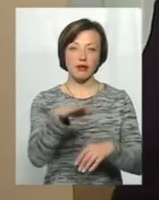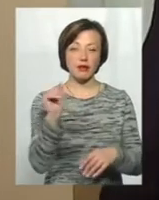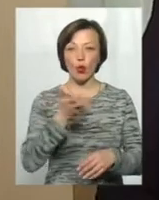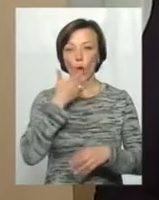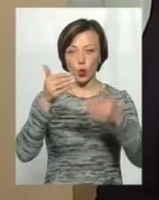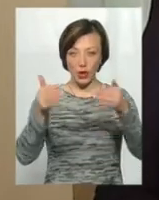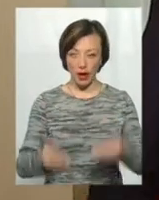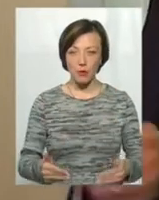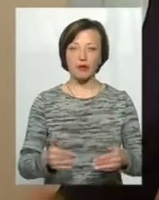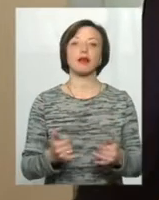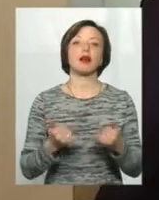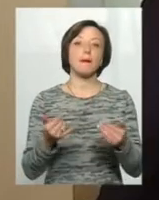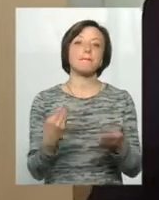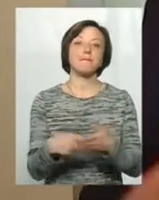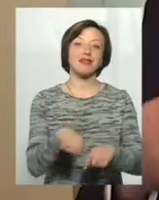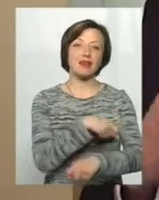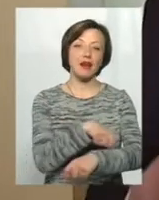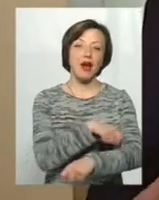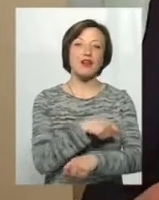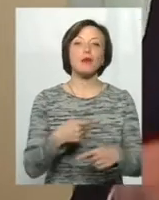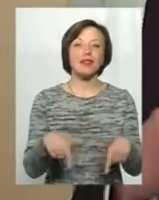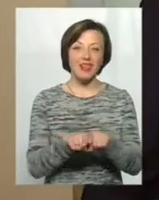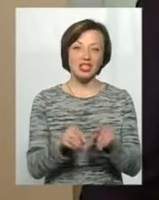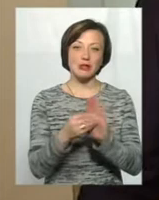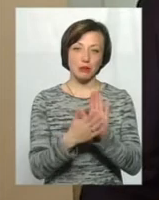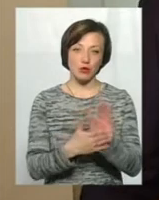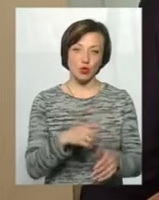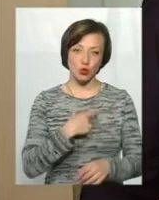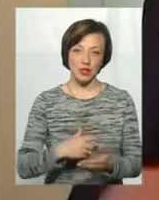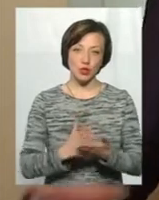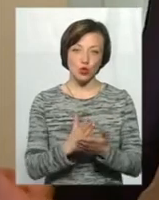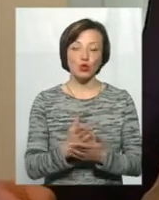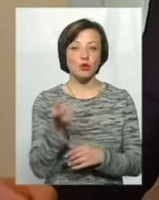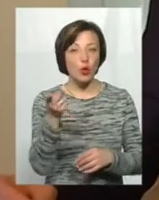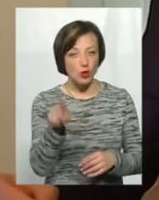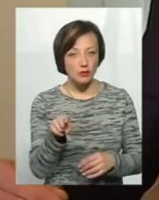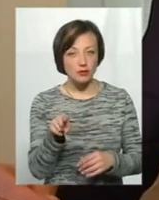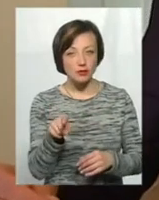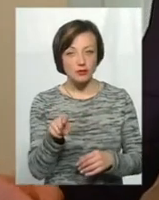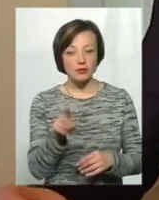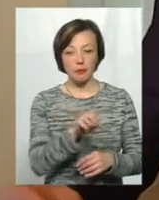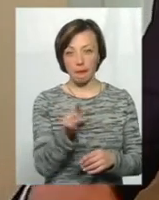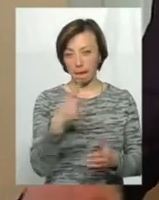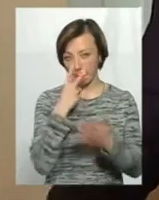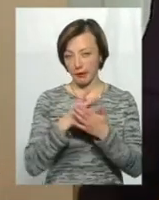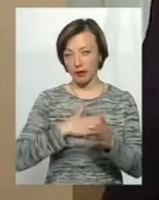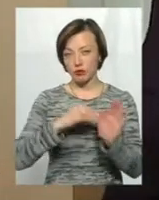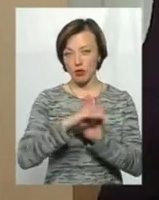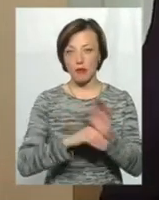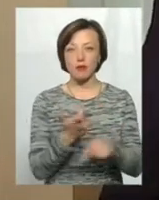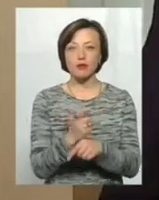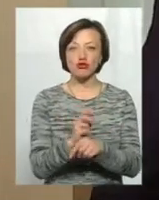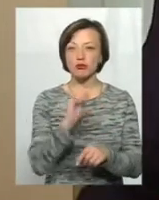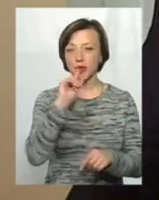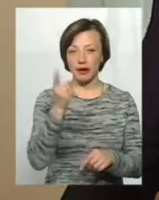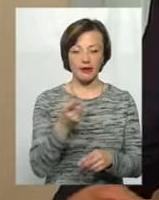матеріалів. Ми теж це записуємо собі в заслугу, оскільки вони дивилися на нашу програму більше, ніж рік, і не